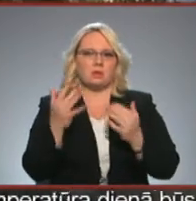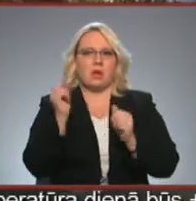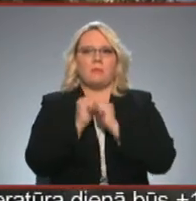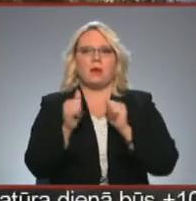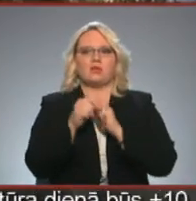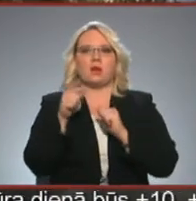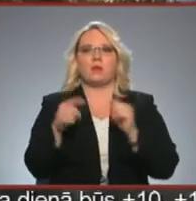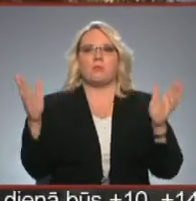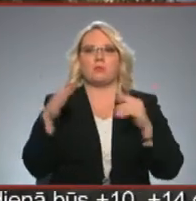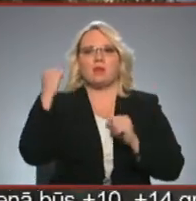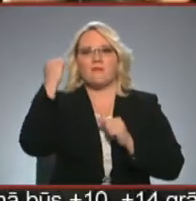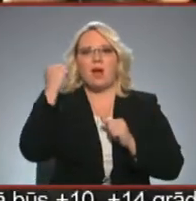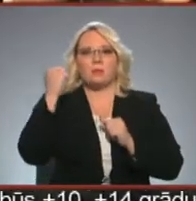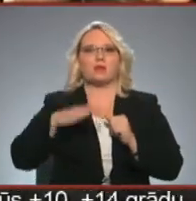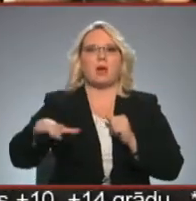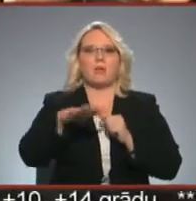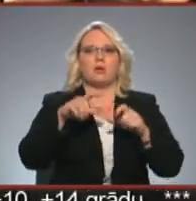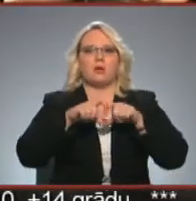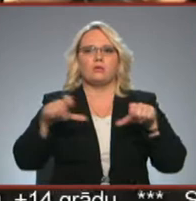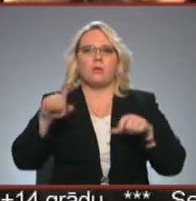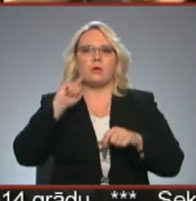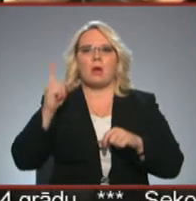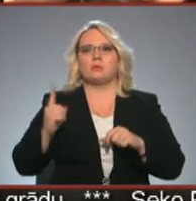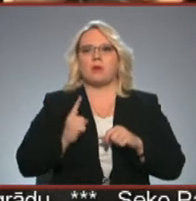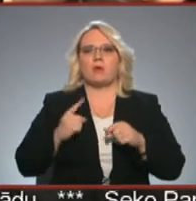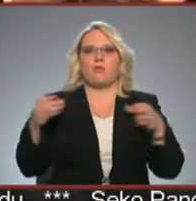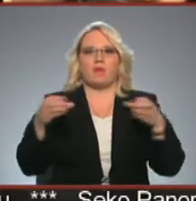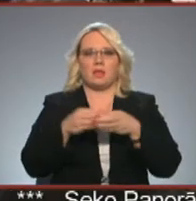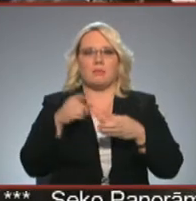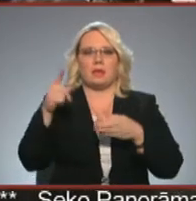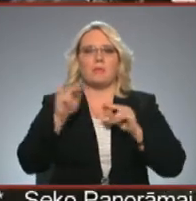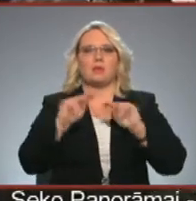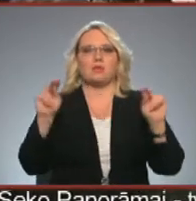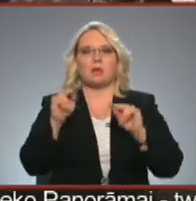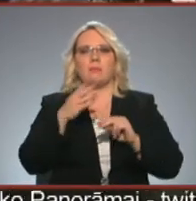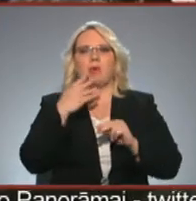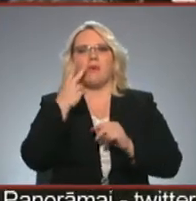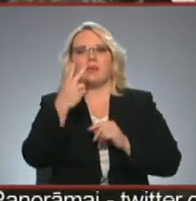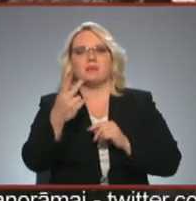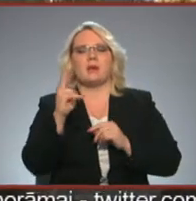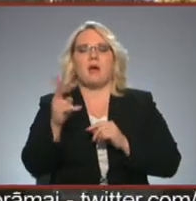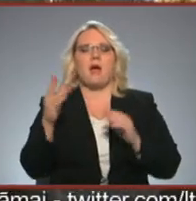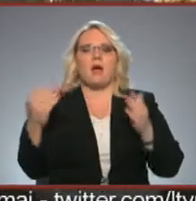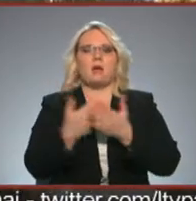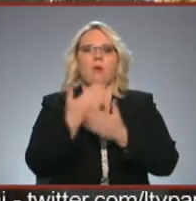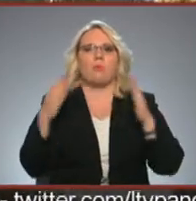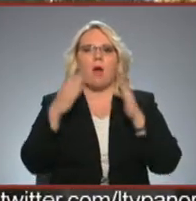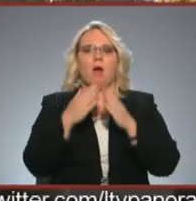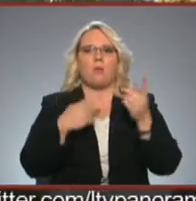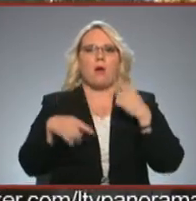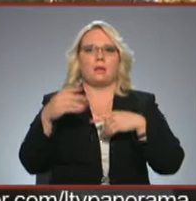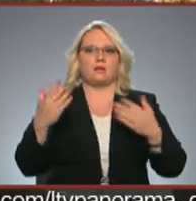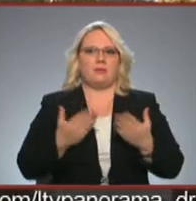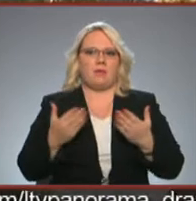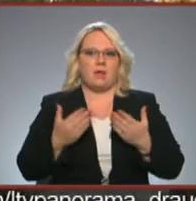pulcēsies Valmieras un apkārtējo skolu jauncārgu vienības. To instruktoriem netrūkst vīzīju, kā jaunu ēku apdzīvot. Daļa no nodarbībām